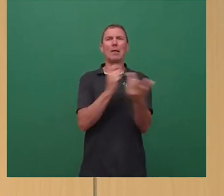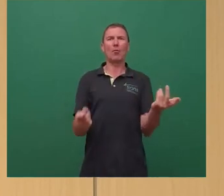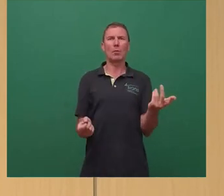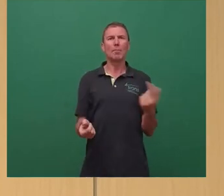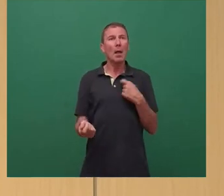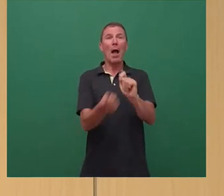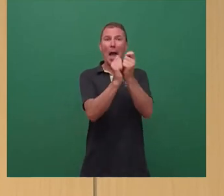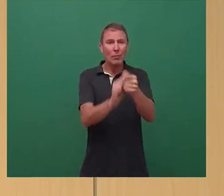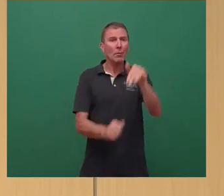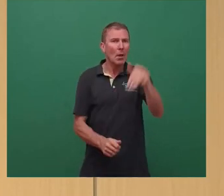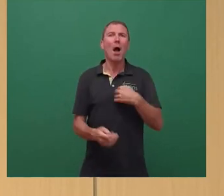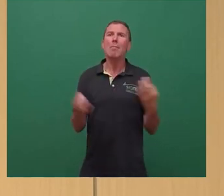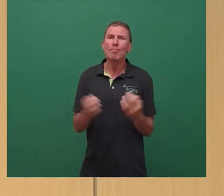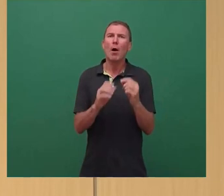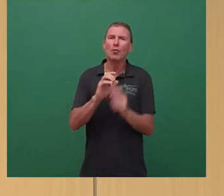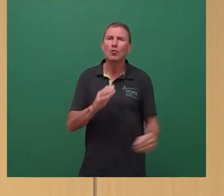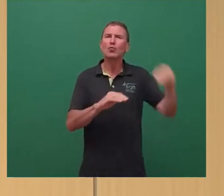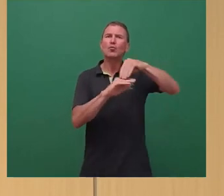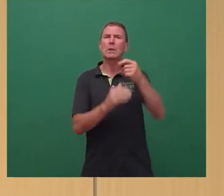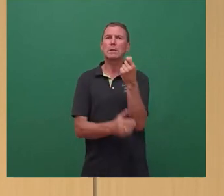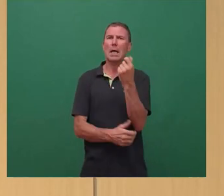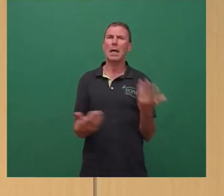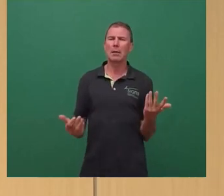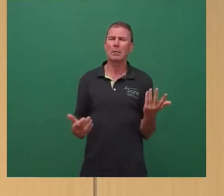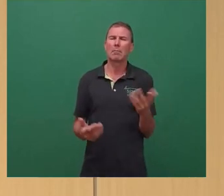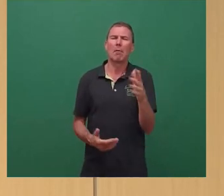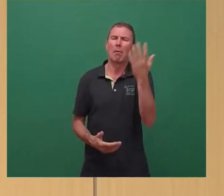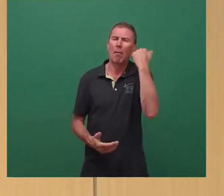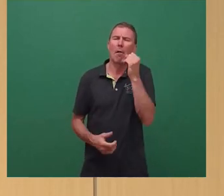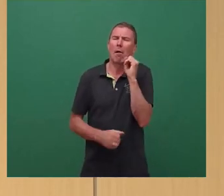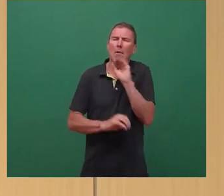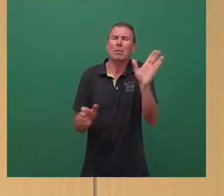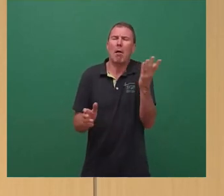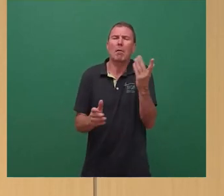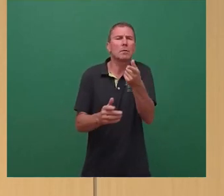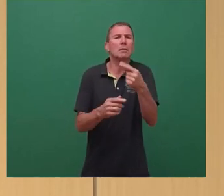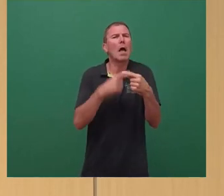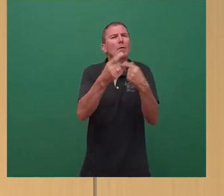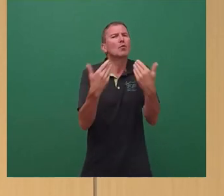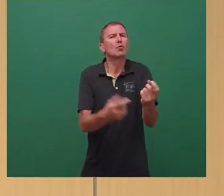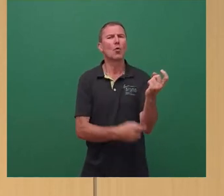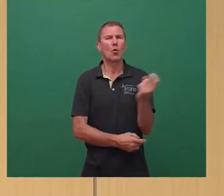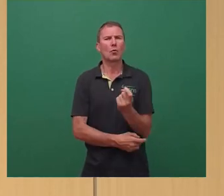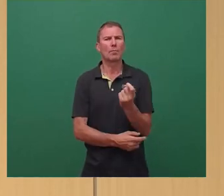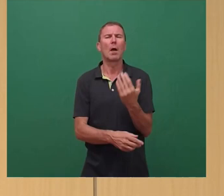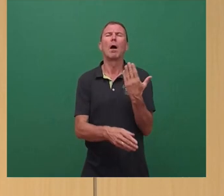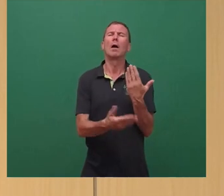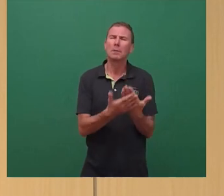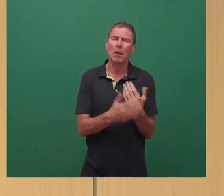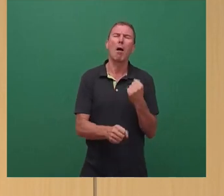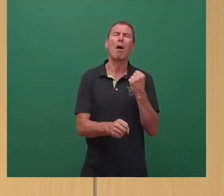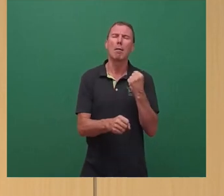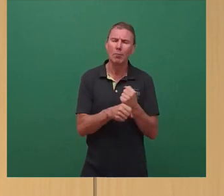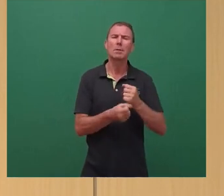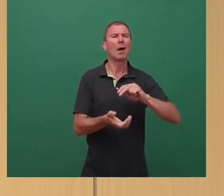entsprechend wieder zusätzliche Mittel. Und ich glaube, das war abzusehen, dass wir zu so einer Entwicklung kommen. Und dementsprechend sollte auch eine Politik damit umgehen.